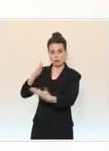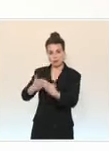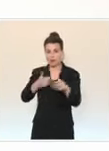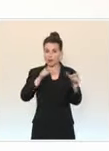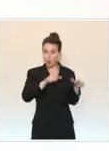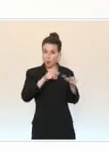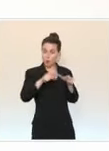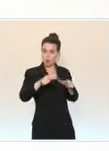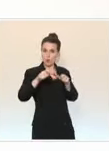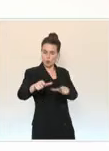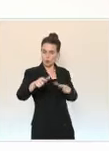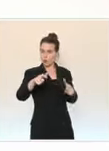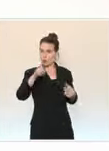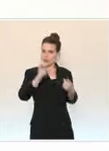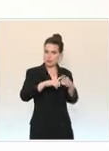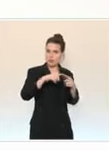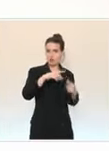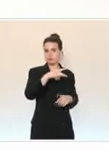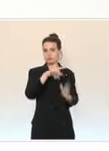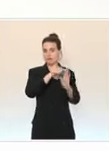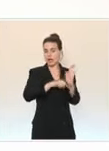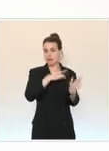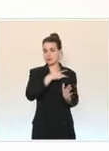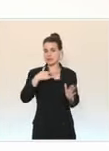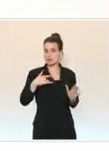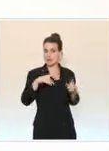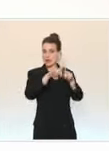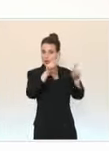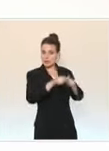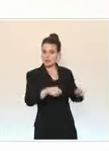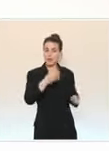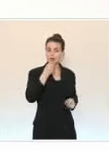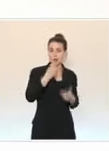encore mobilisées pour ces prochains jours, ces prochaines semaines et pour protéger tous les Français.